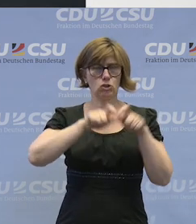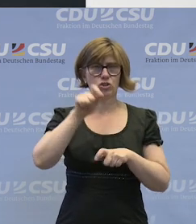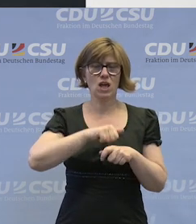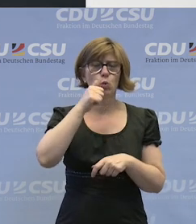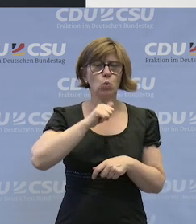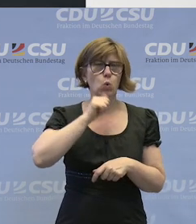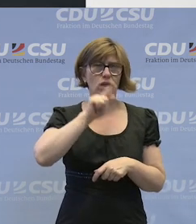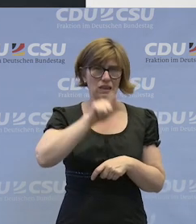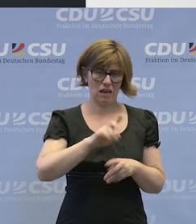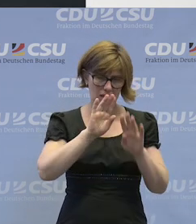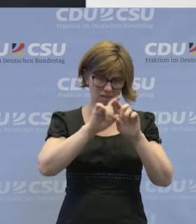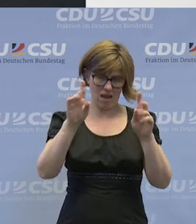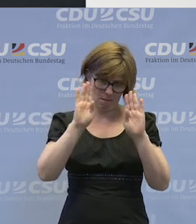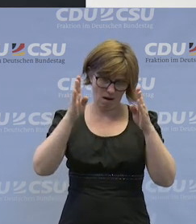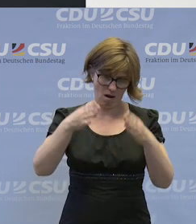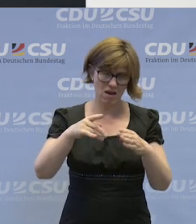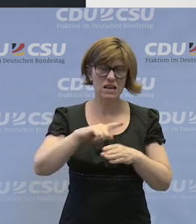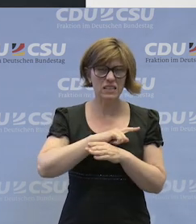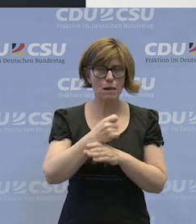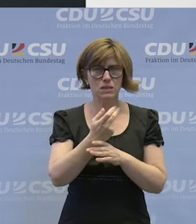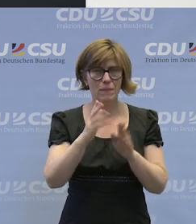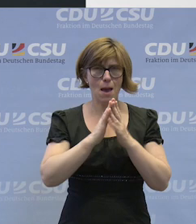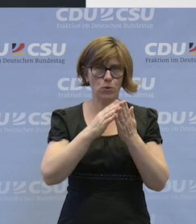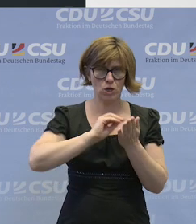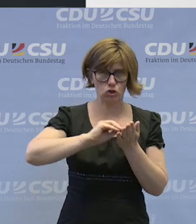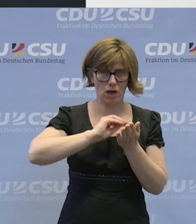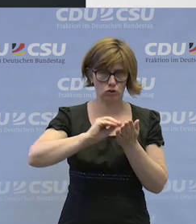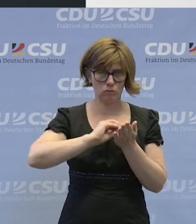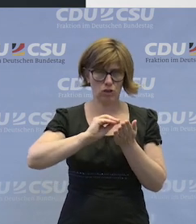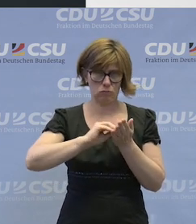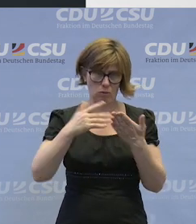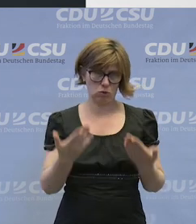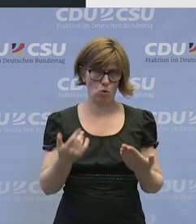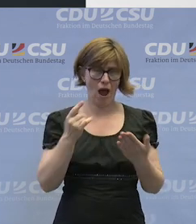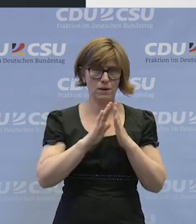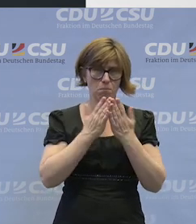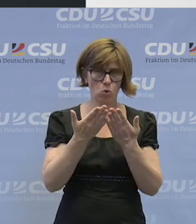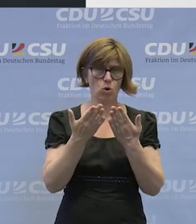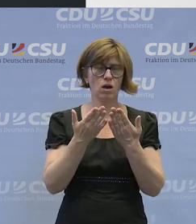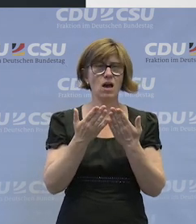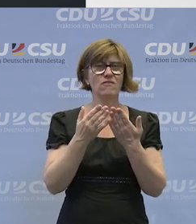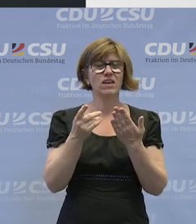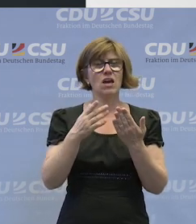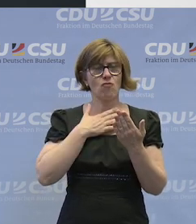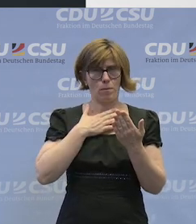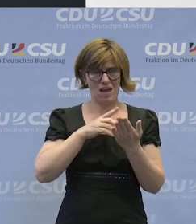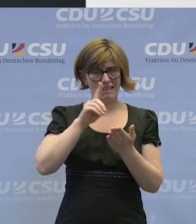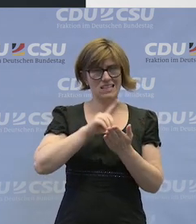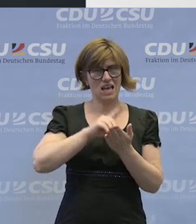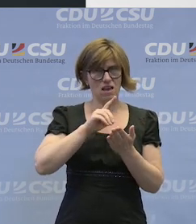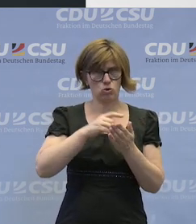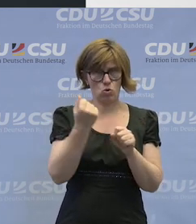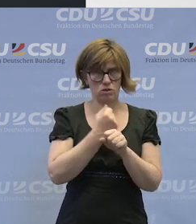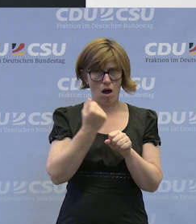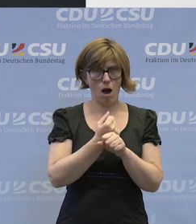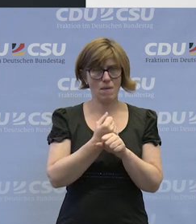Jugendlichen beschäftigt und ich habe mehrere Bücher geschrieben und ein Buch heißt von mir, das ist eine Dissertation, Arbeit,